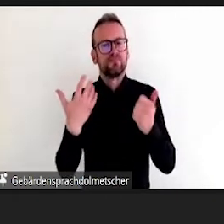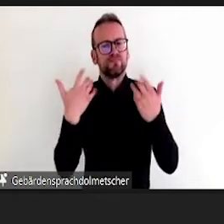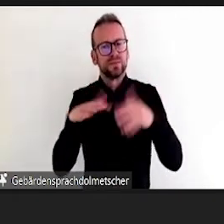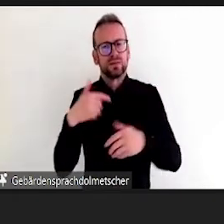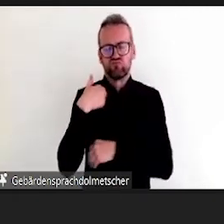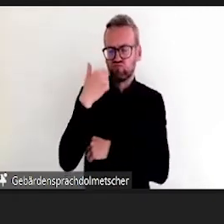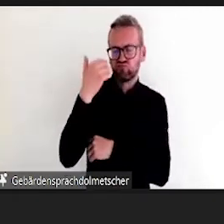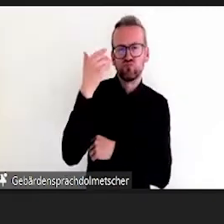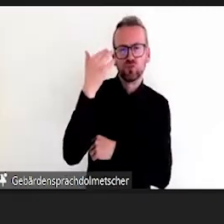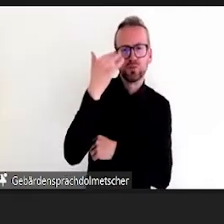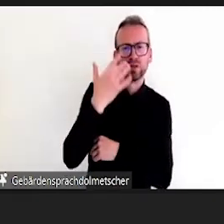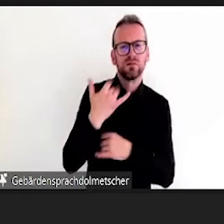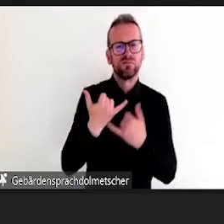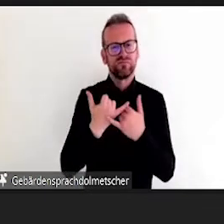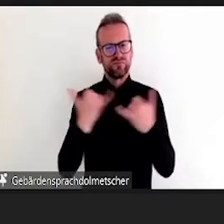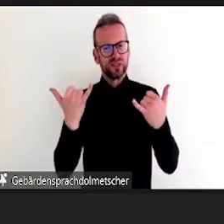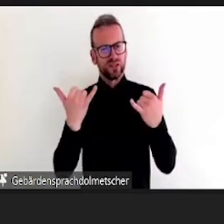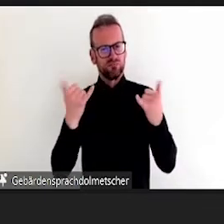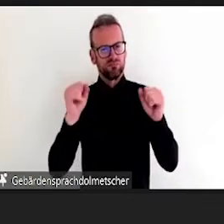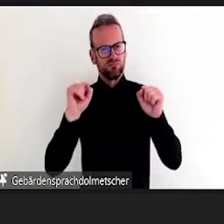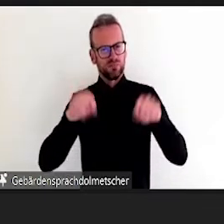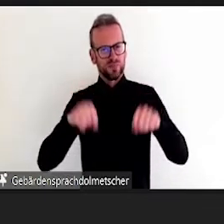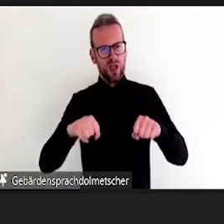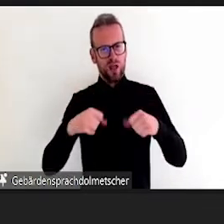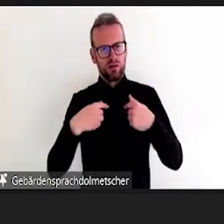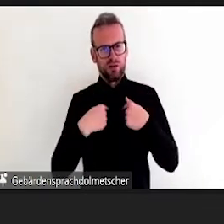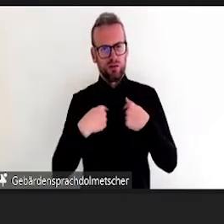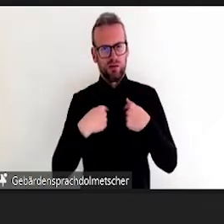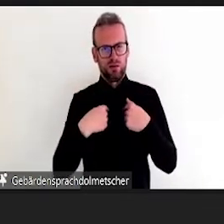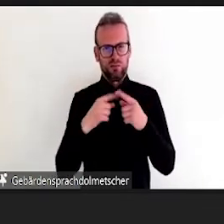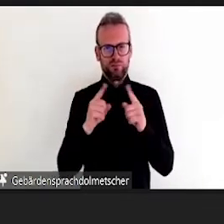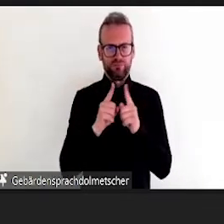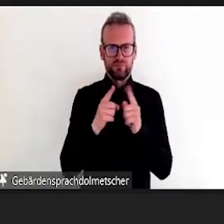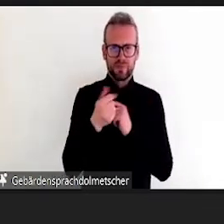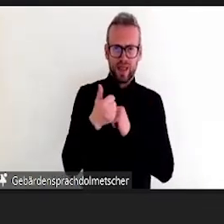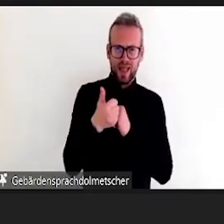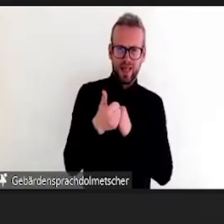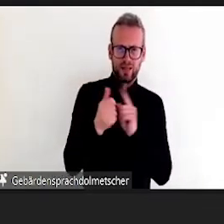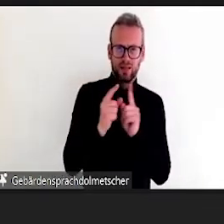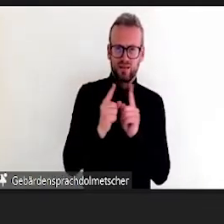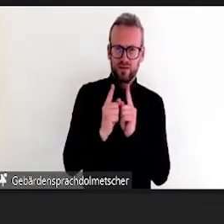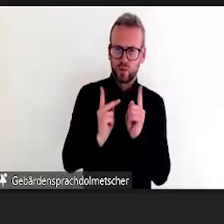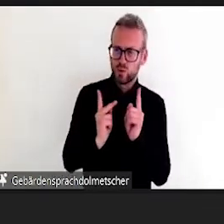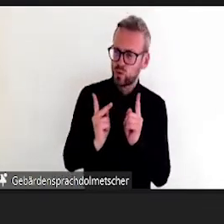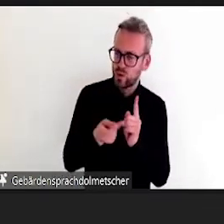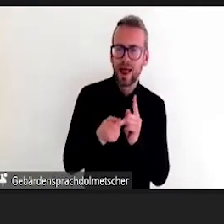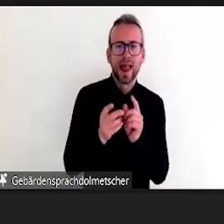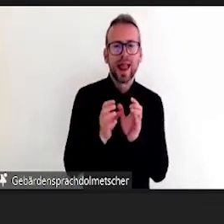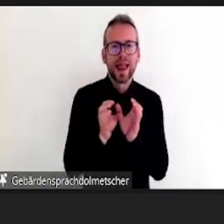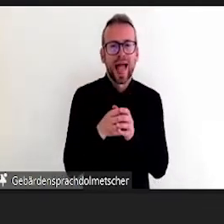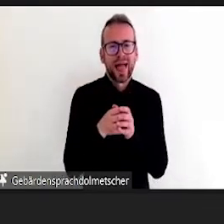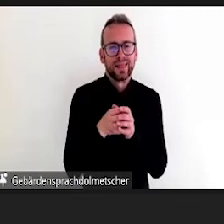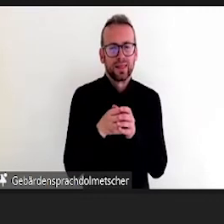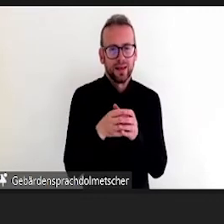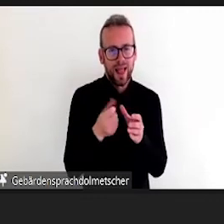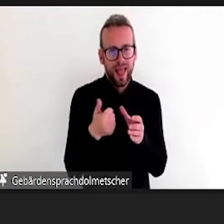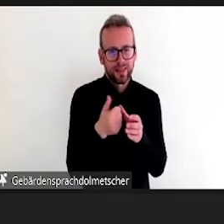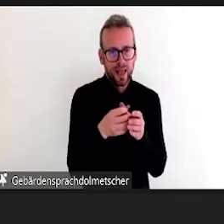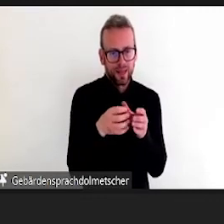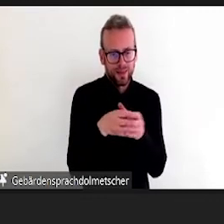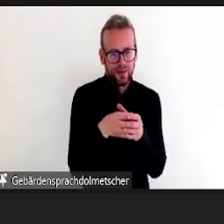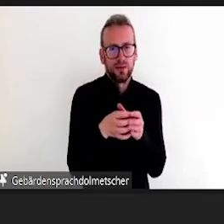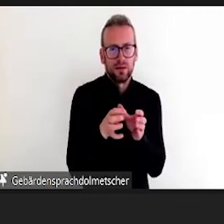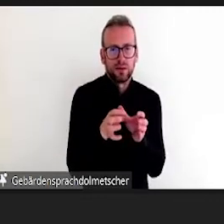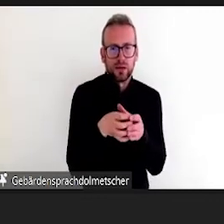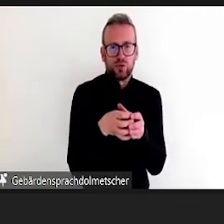inklusive Lehre entschieden. Und Einstieg kann man hier auf zwei Ebenen verstehen. Das eine ist, dass ich Ihnen überhaupt erst mal den Begriff näher bringen möchte,